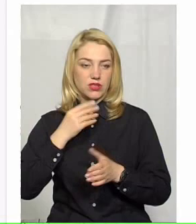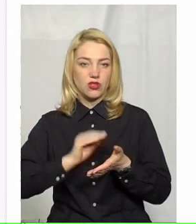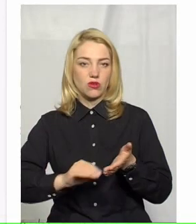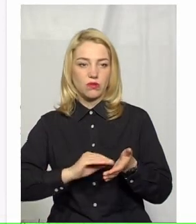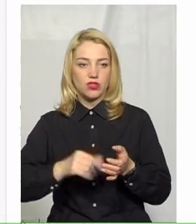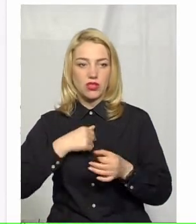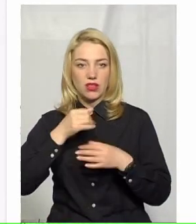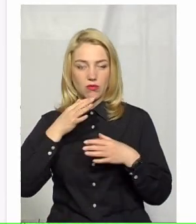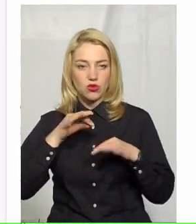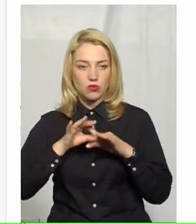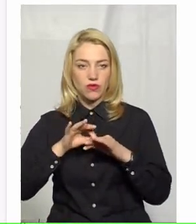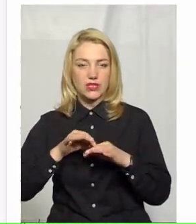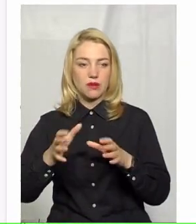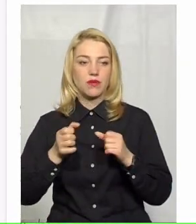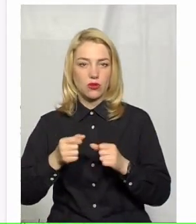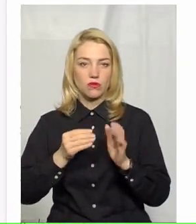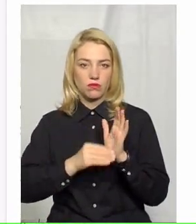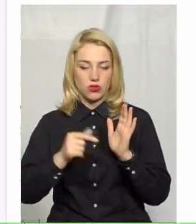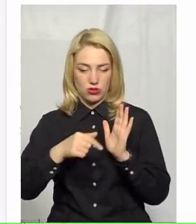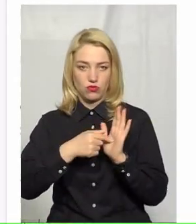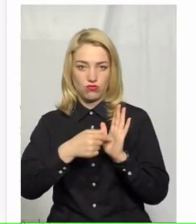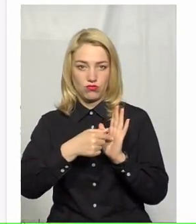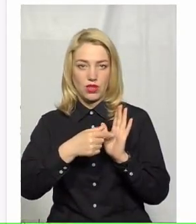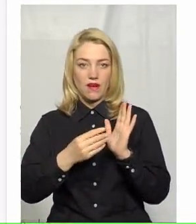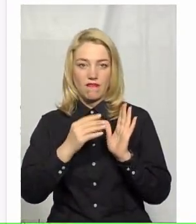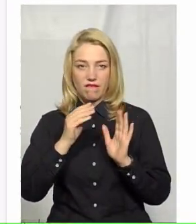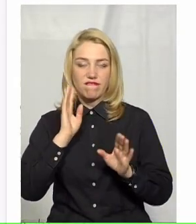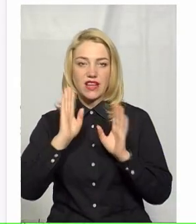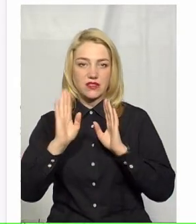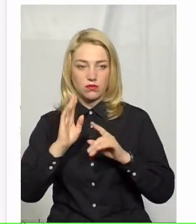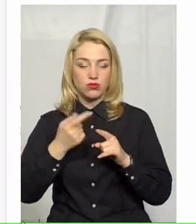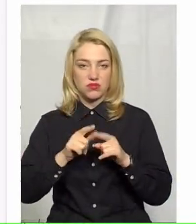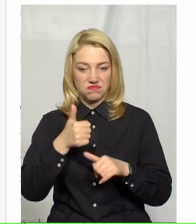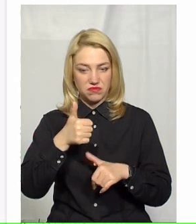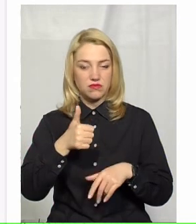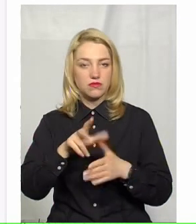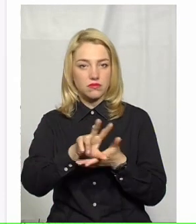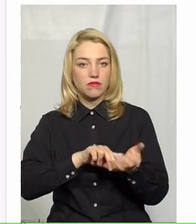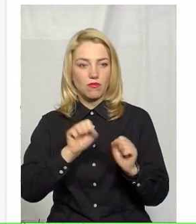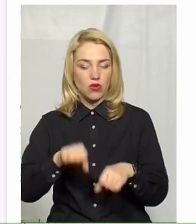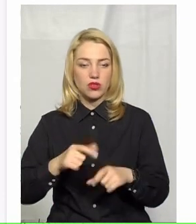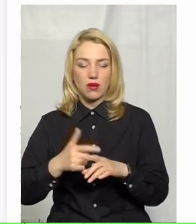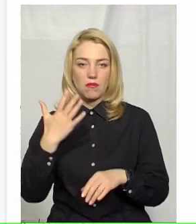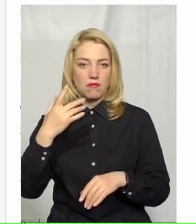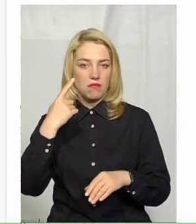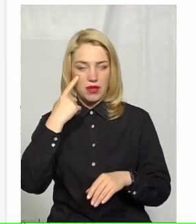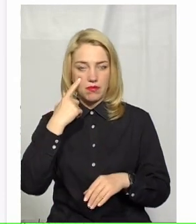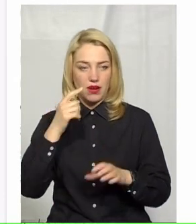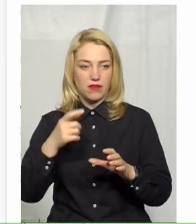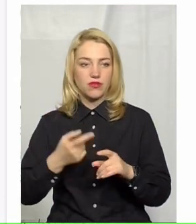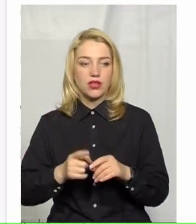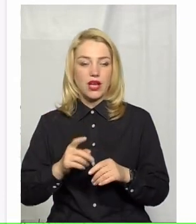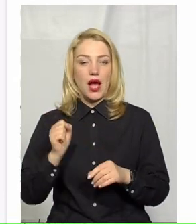Я не можу, вибачте, провести прийом, пишіть мені тут Це хороша практика, це треба переймати Він отримав в нас 5 балів максимальну оцінку